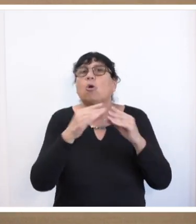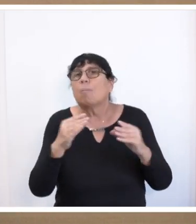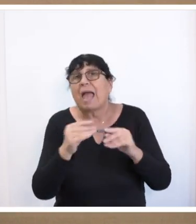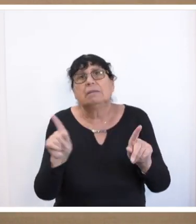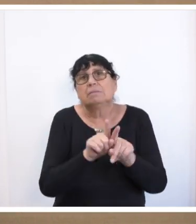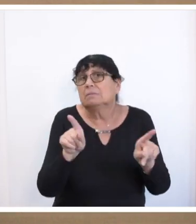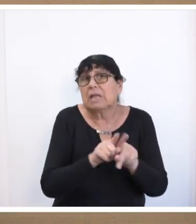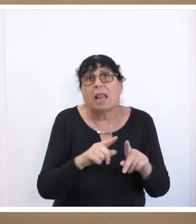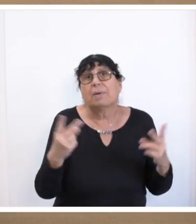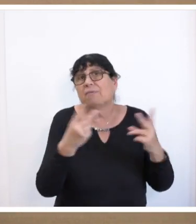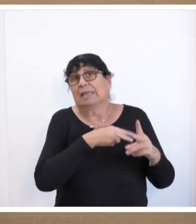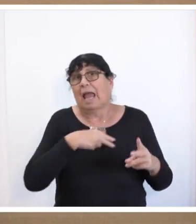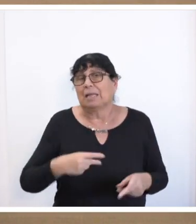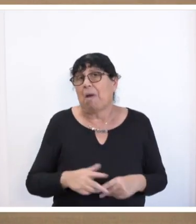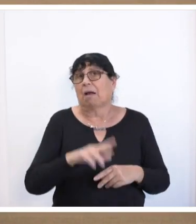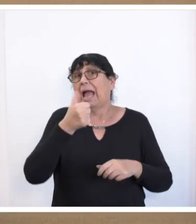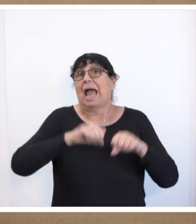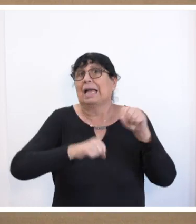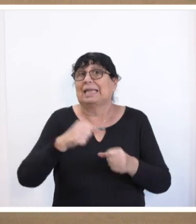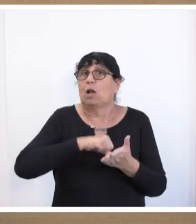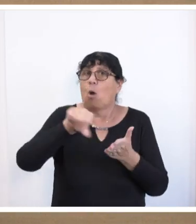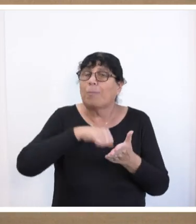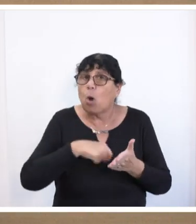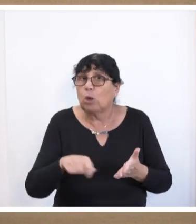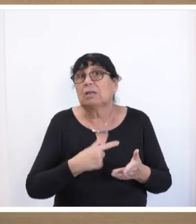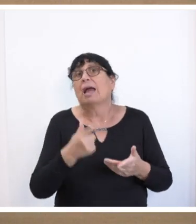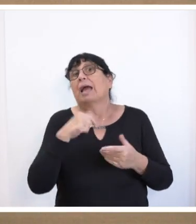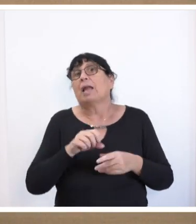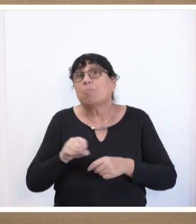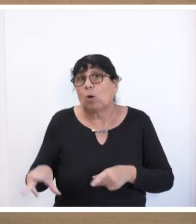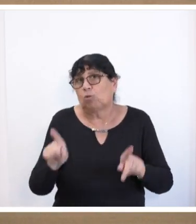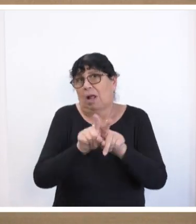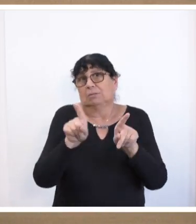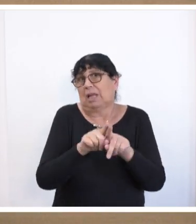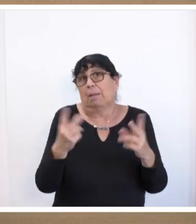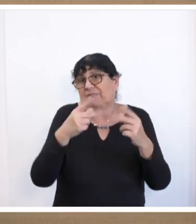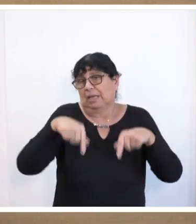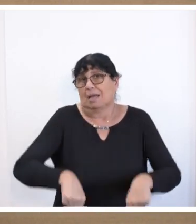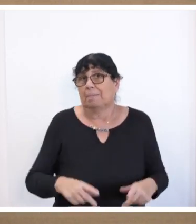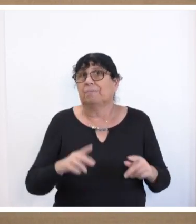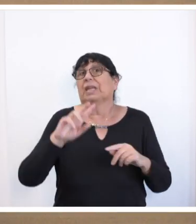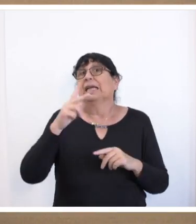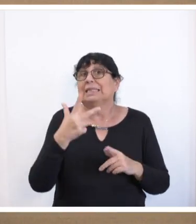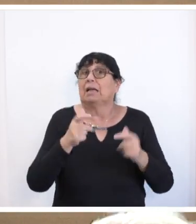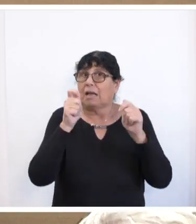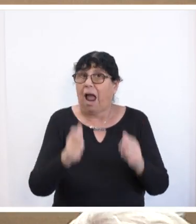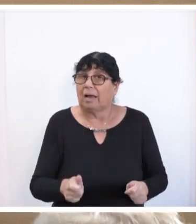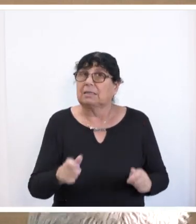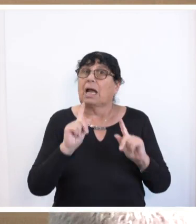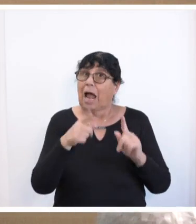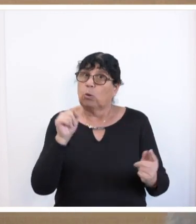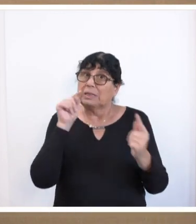Ein Kilo Brot ist ein Kilo Brot in Portugal wie in Polen etc. Weiter, worauf unser dritter Antrag dann abzielt,